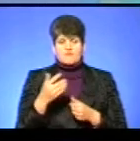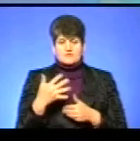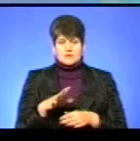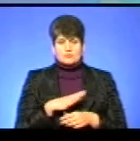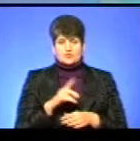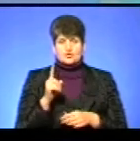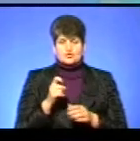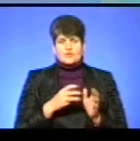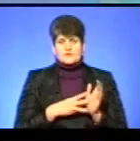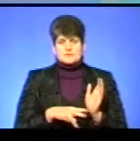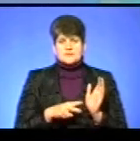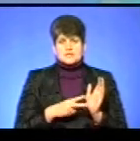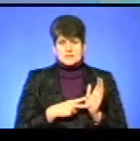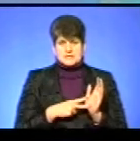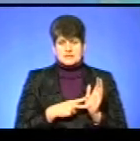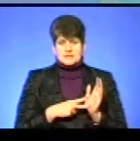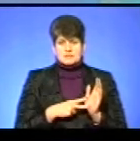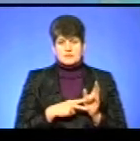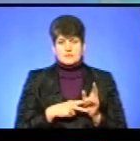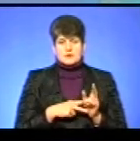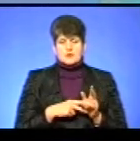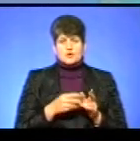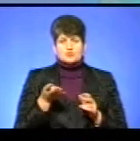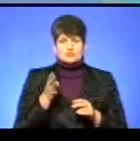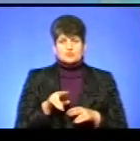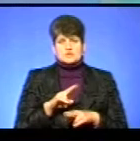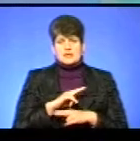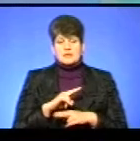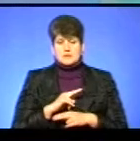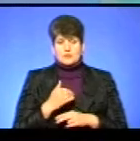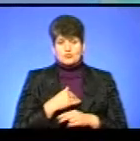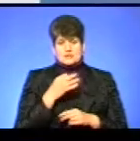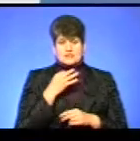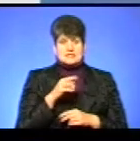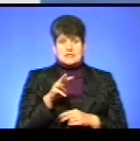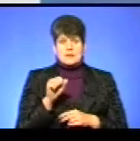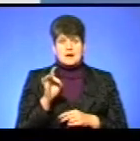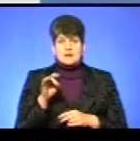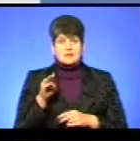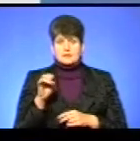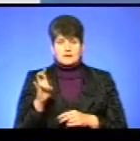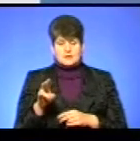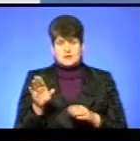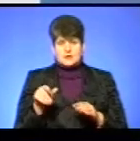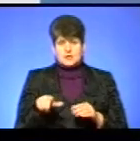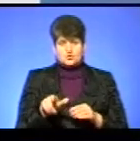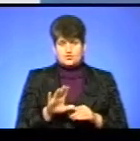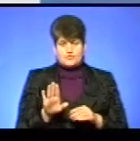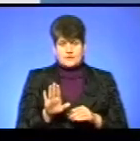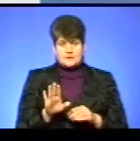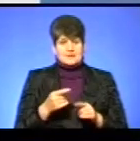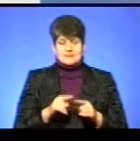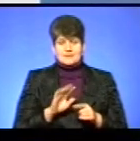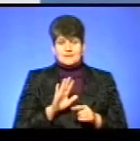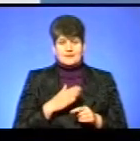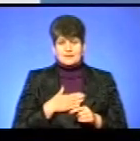187 голів загиблих. Але хочу зуважити, що це не є Мартин Річковий, це не наш вид,